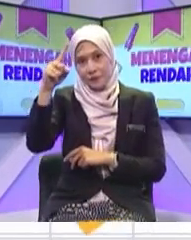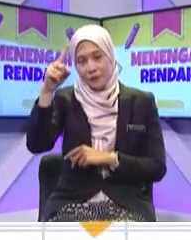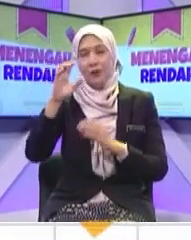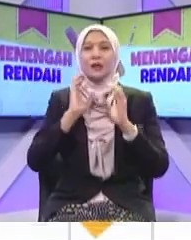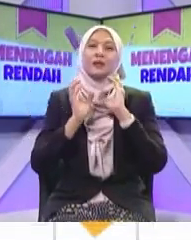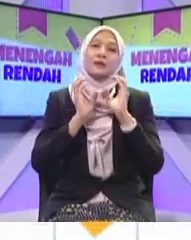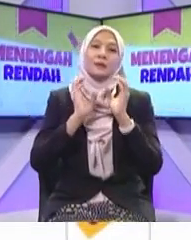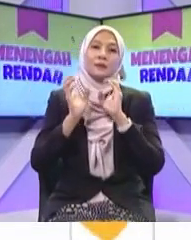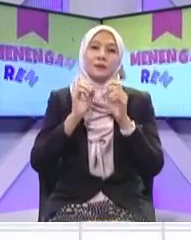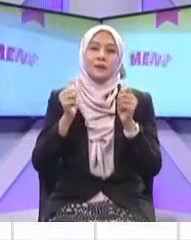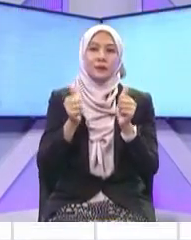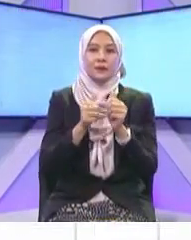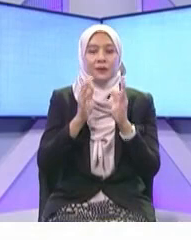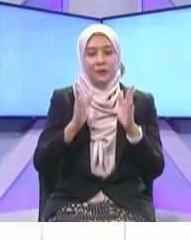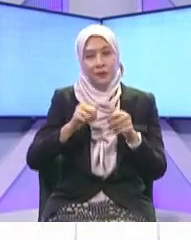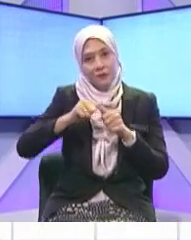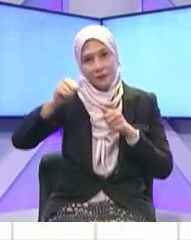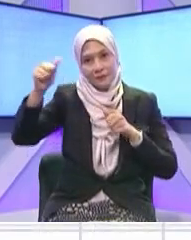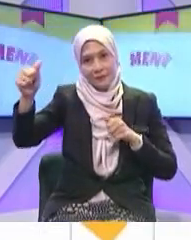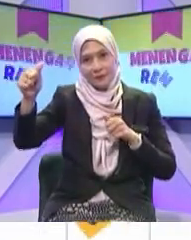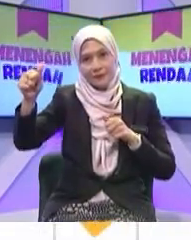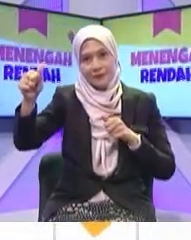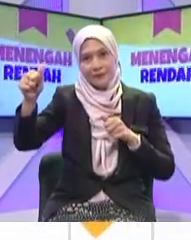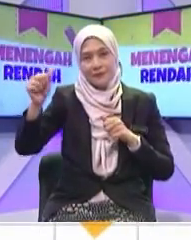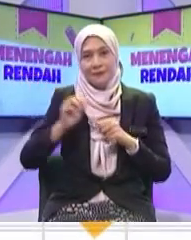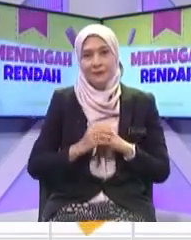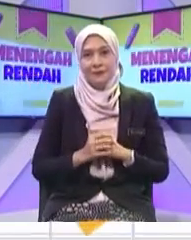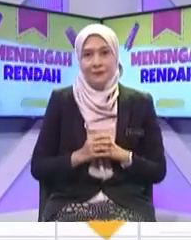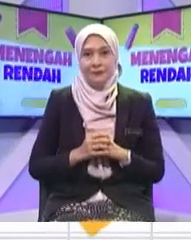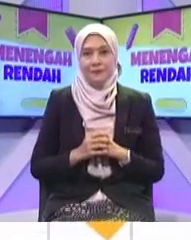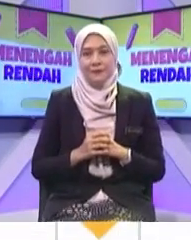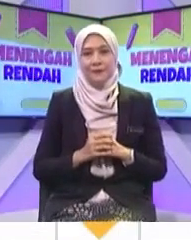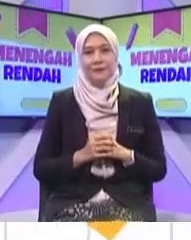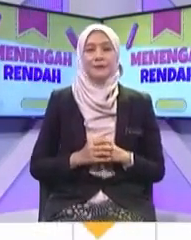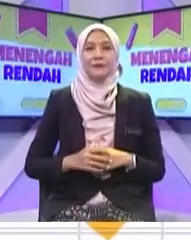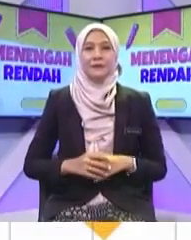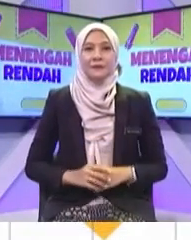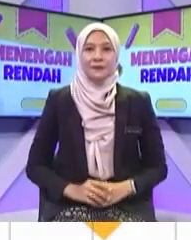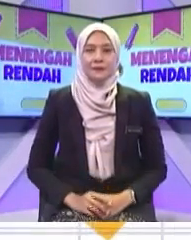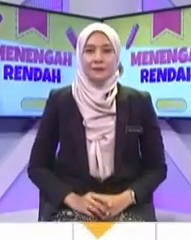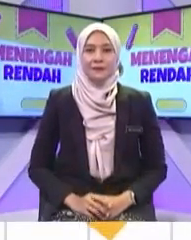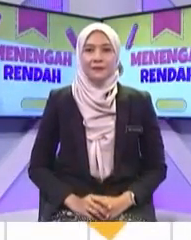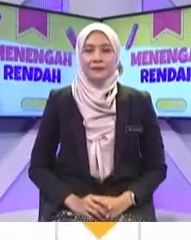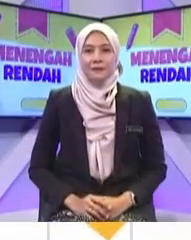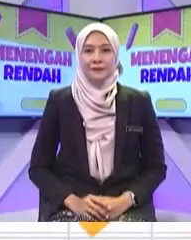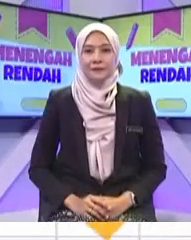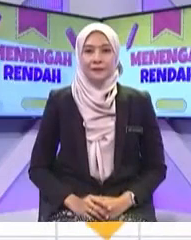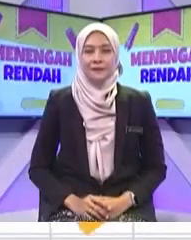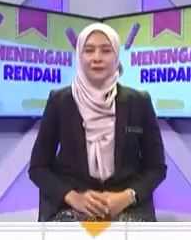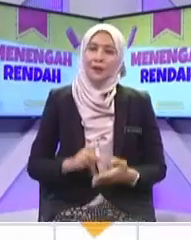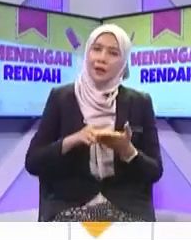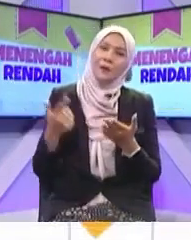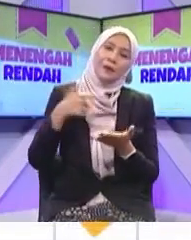Berkomunikasi dengan orang yang jauh Berkomunikasi dengan orang yang jauh Okey Apa lagi yang boleh Fahim manfaatkan